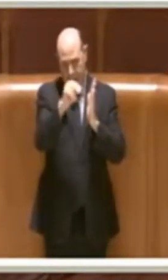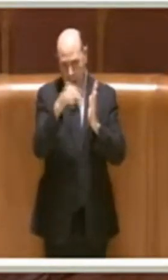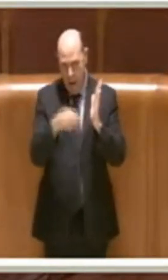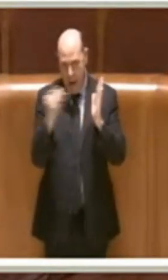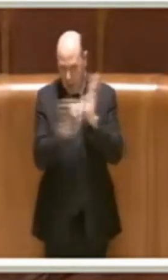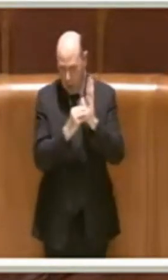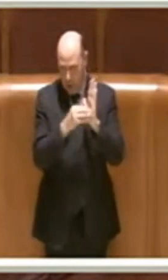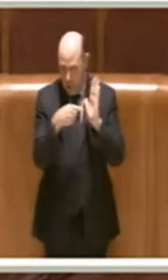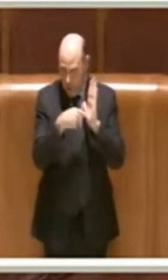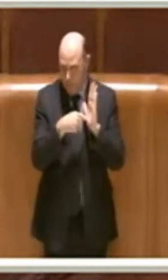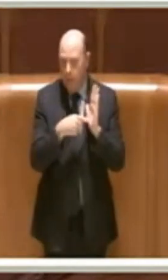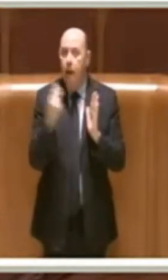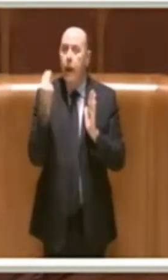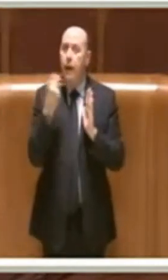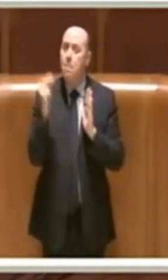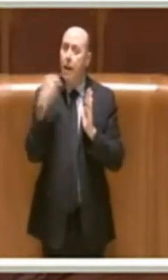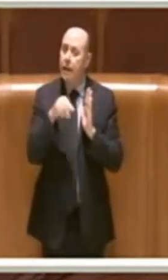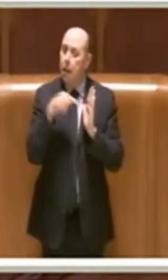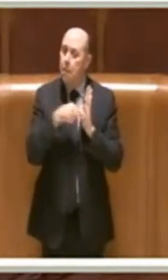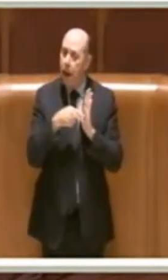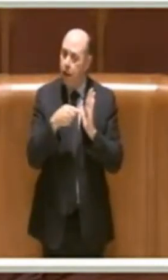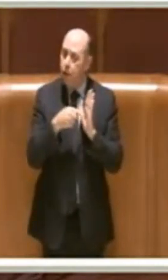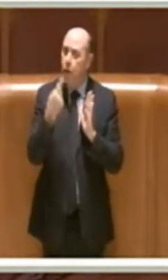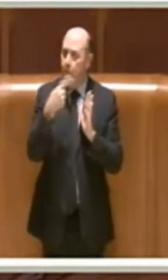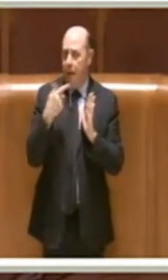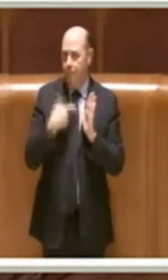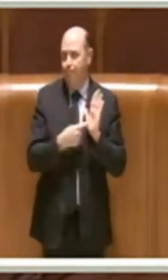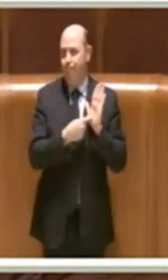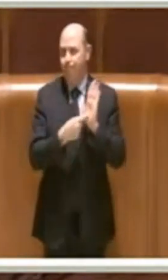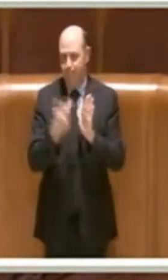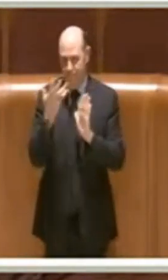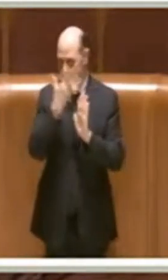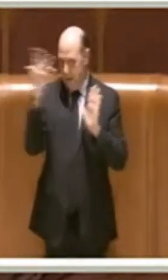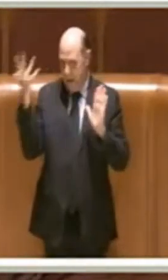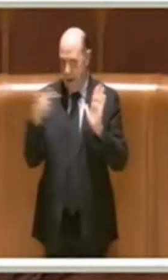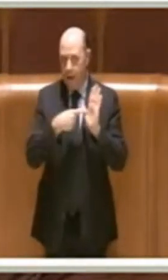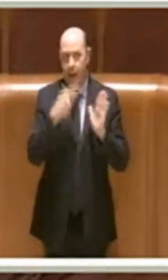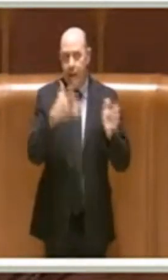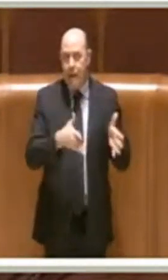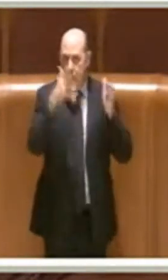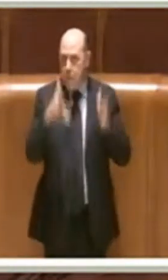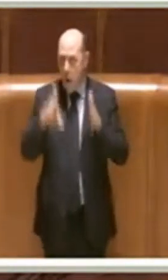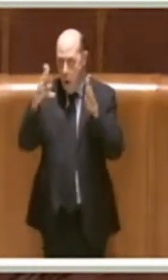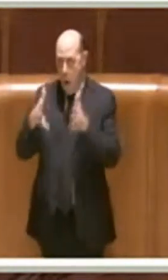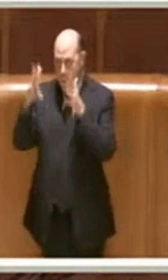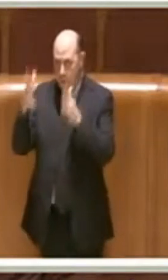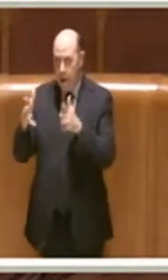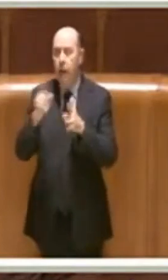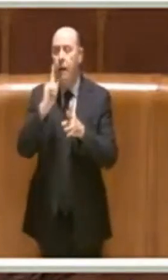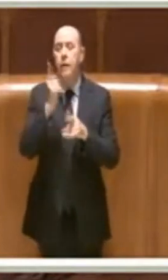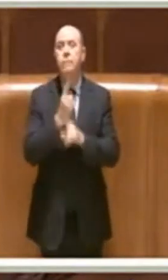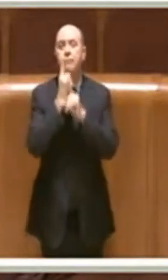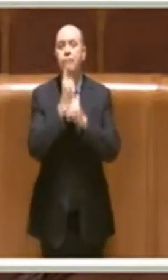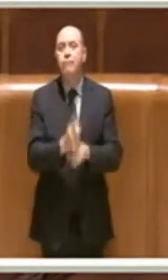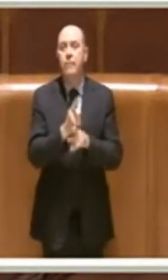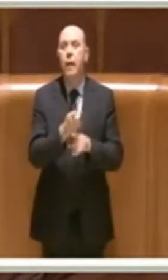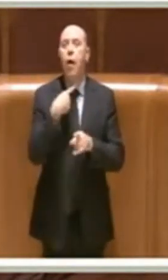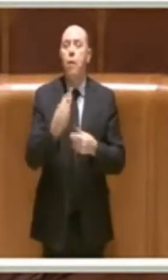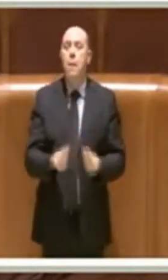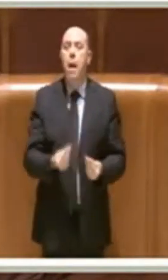che appunto mette in evidenza che questi immobili saranno soggetti alla